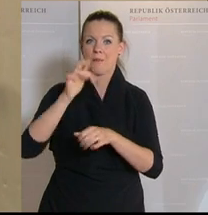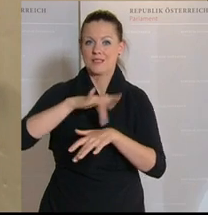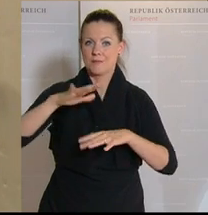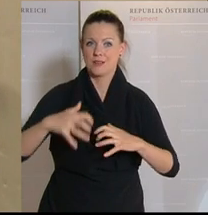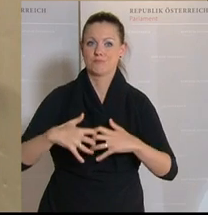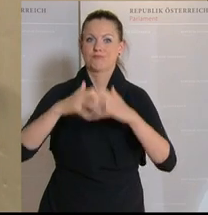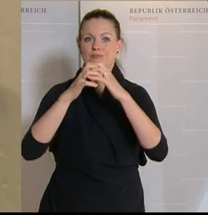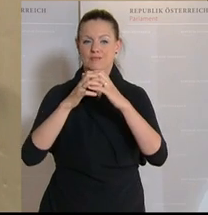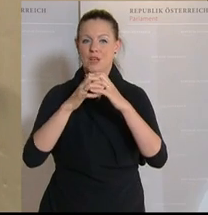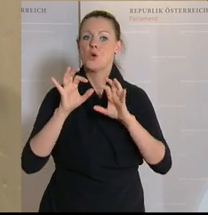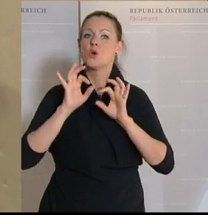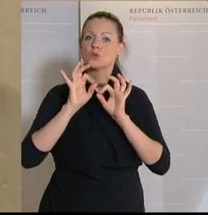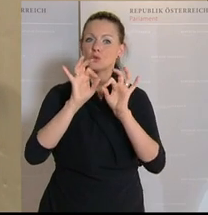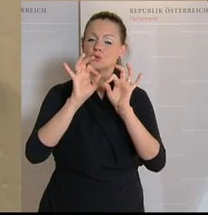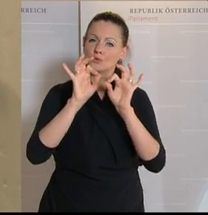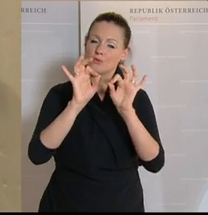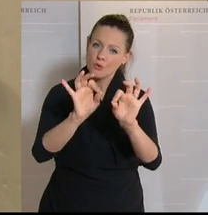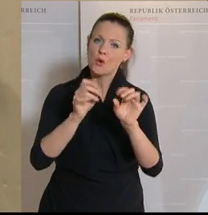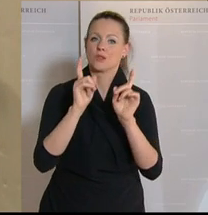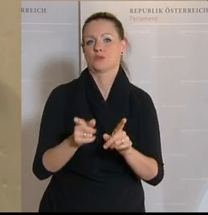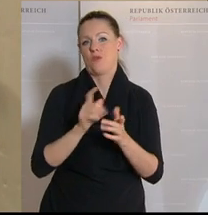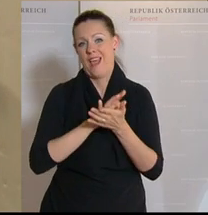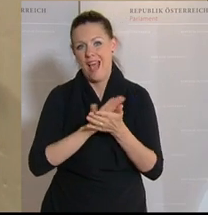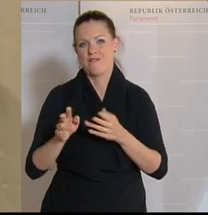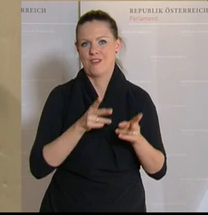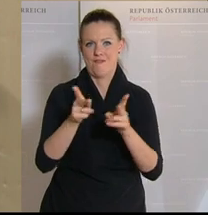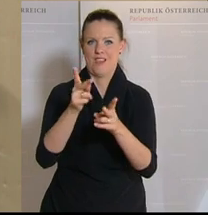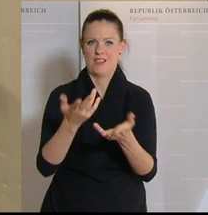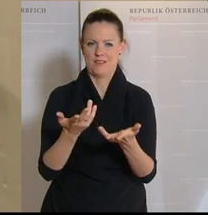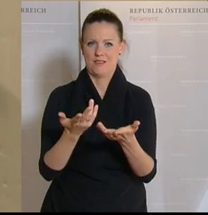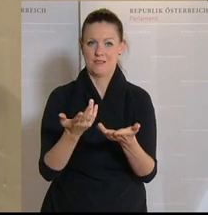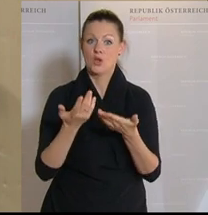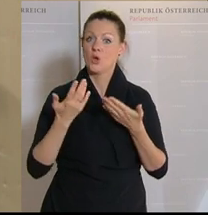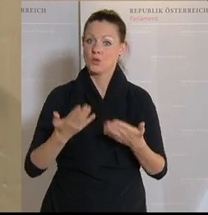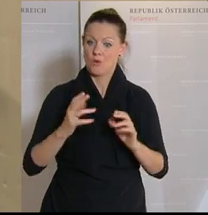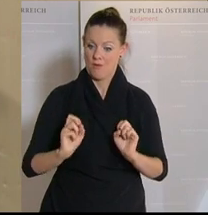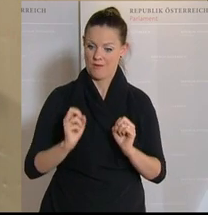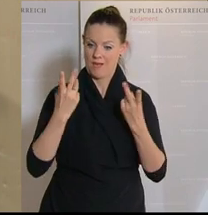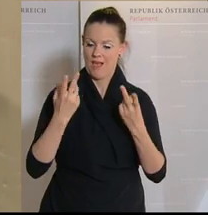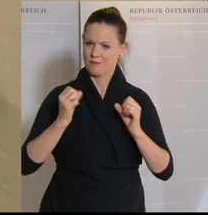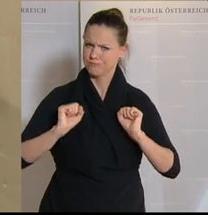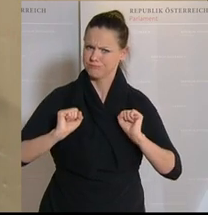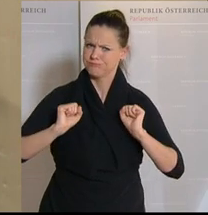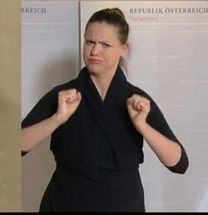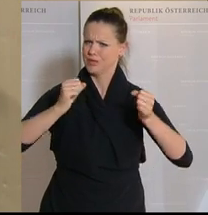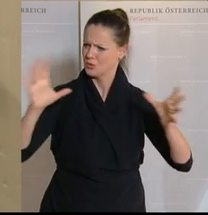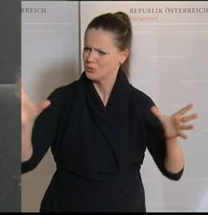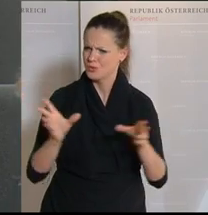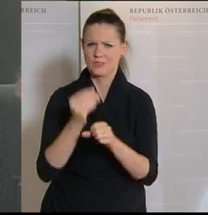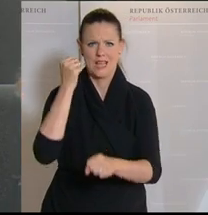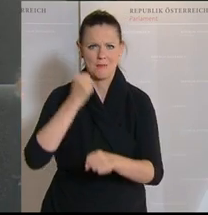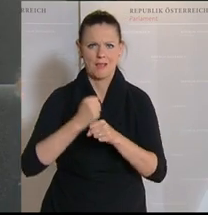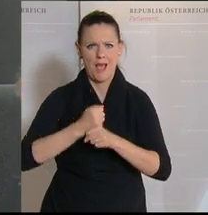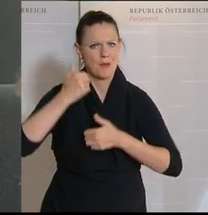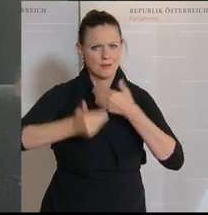leicht wie möglich gemacht werden. Und wenn wir hier unsere Kraftanstrengungen alle gemeinsam bündeln, dann